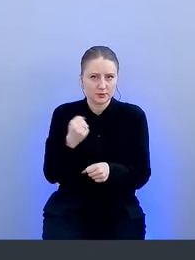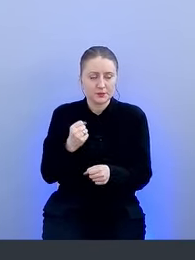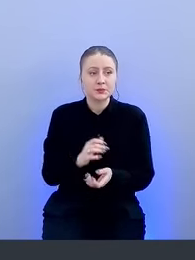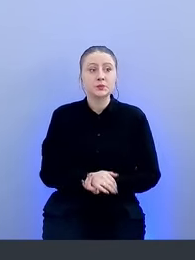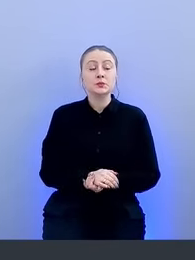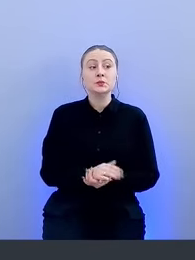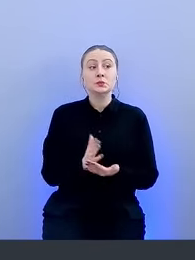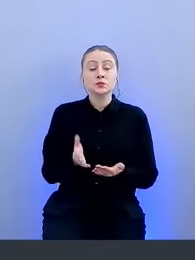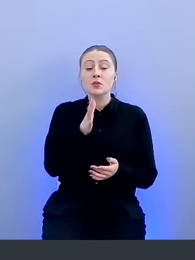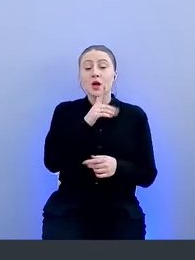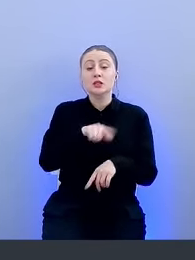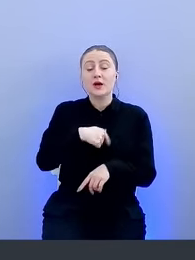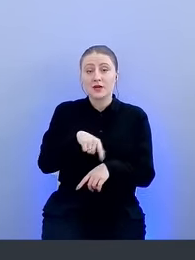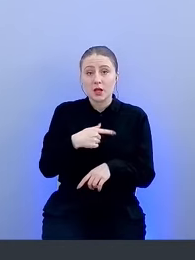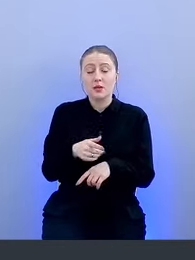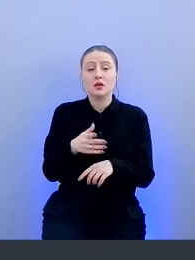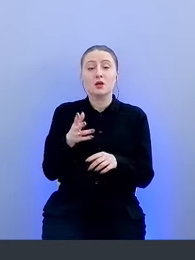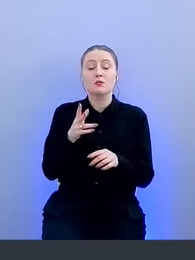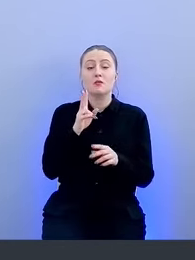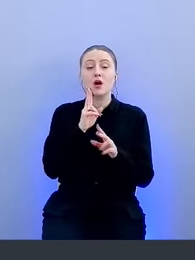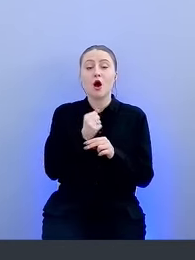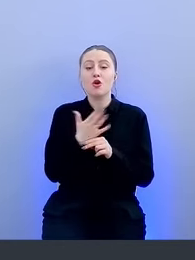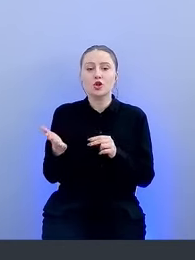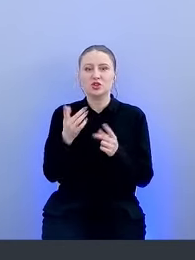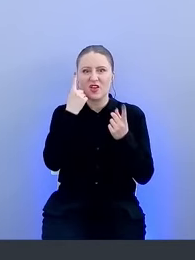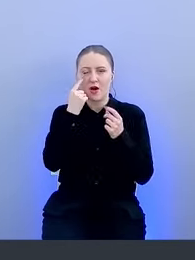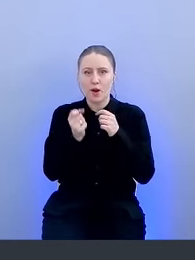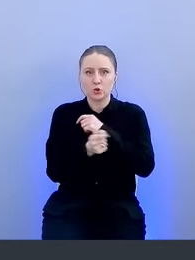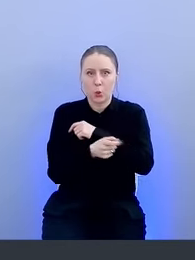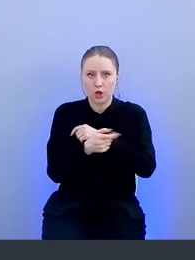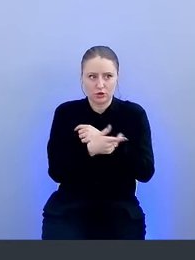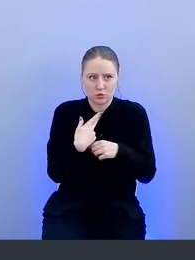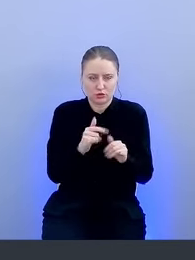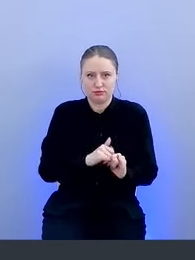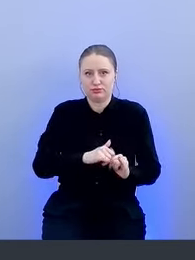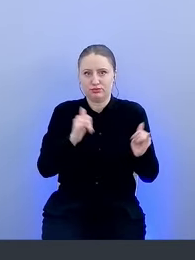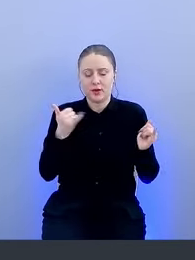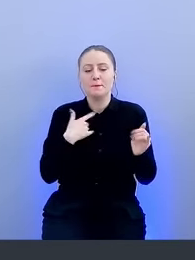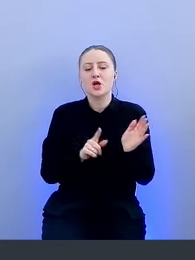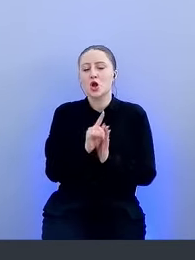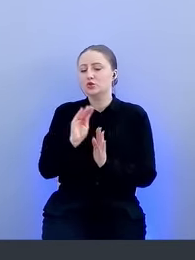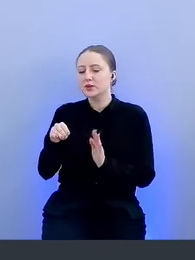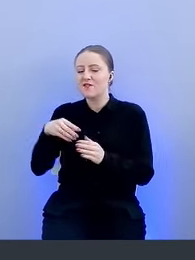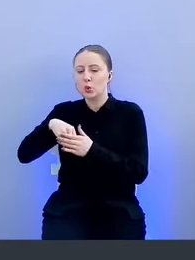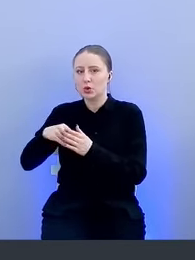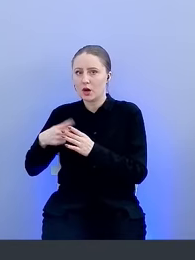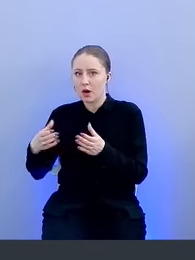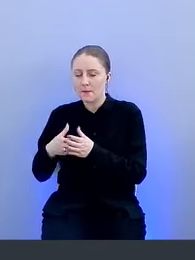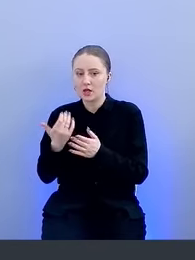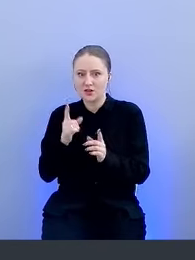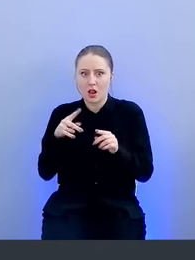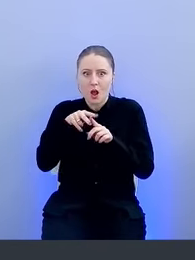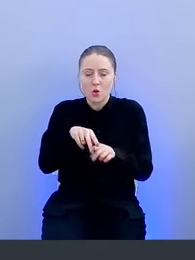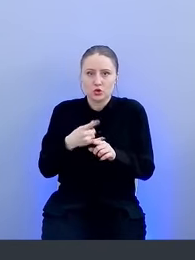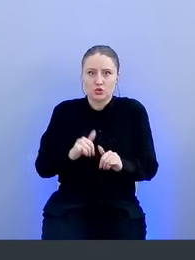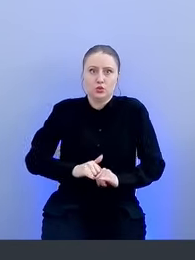Со временем количество утечек росло, плюс мы добавили процесс по поиску их внутри команды. Нагрузка росла,